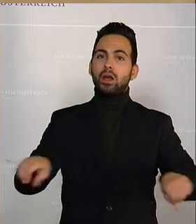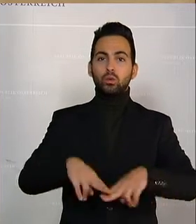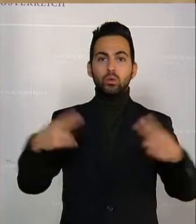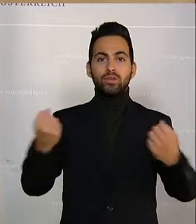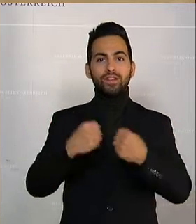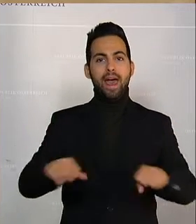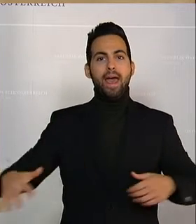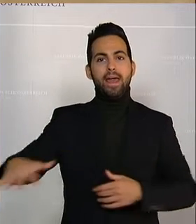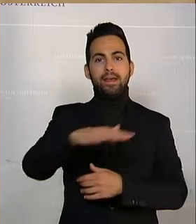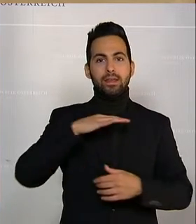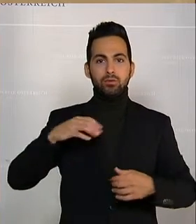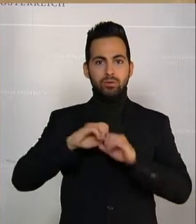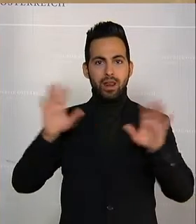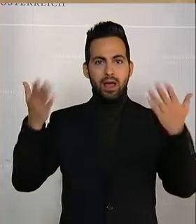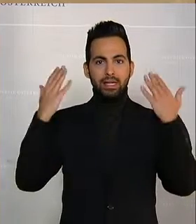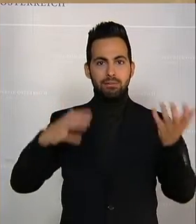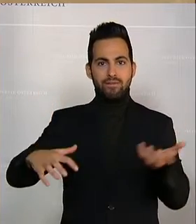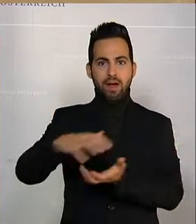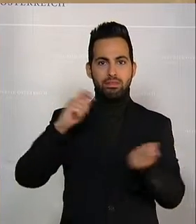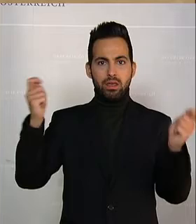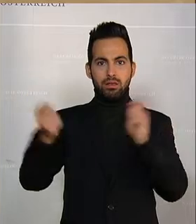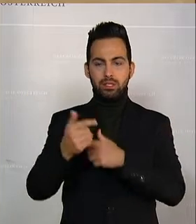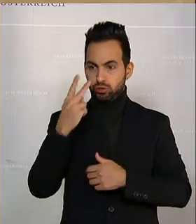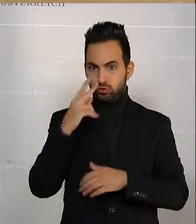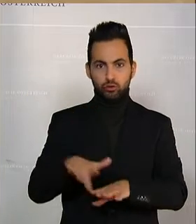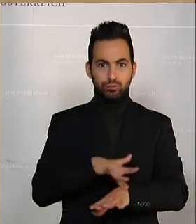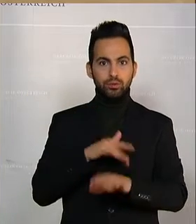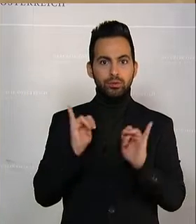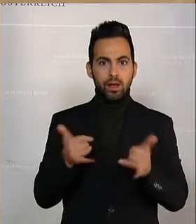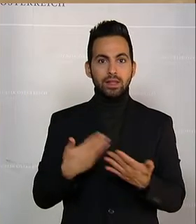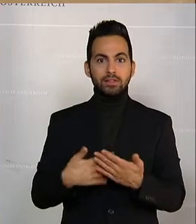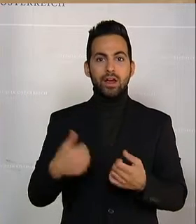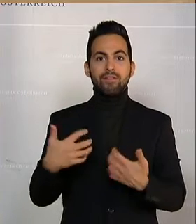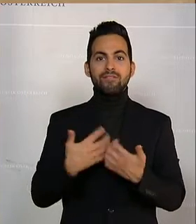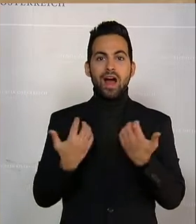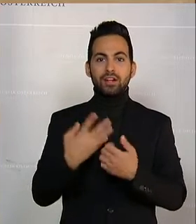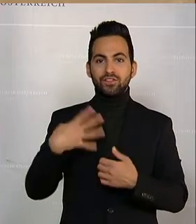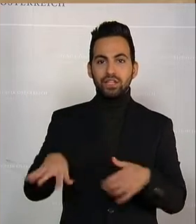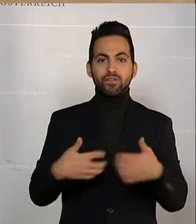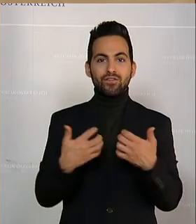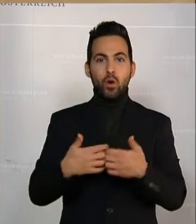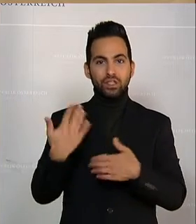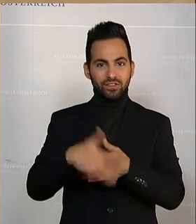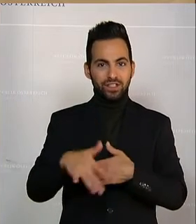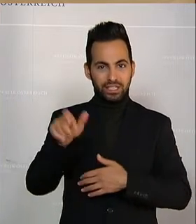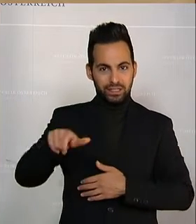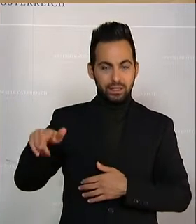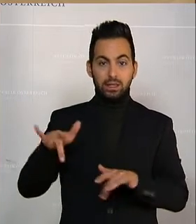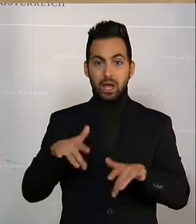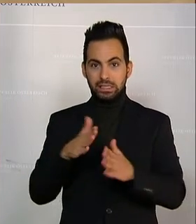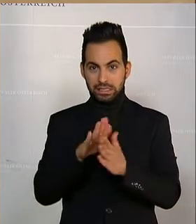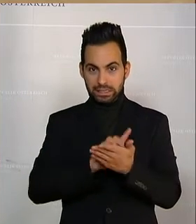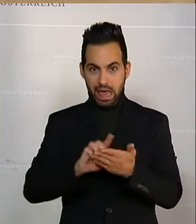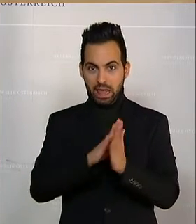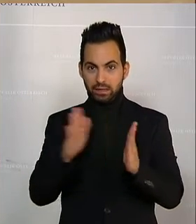spürt man hier den Klimawandel schon zuerst. Und so konnten wir auch die Waldviertler Forstwirte in diesem Zeitraum durch